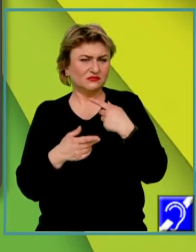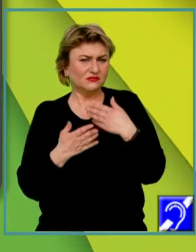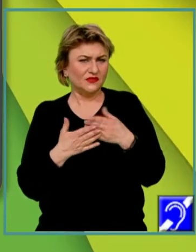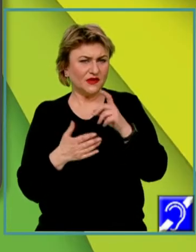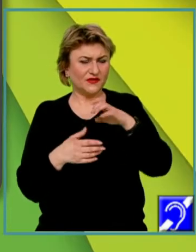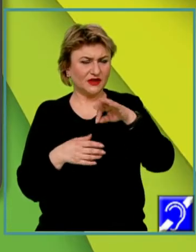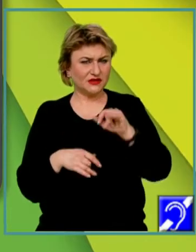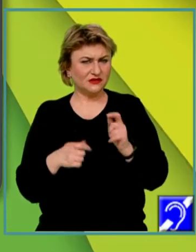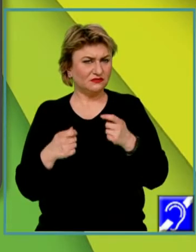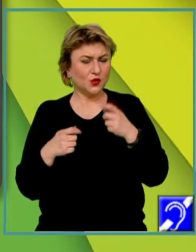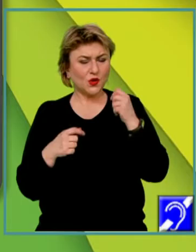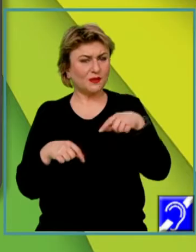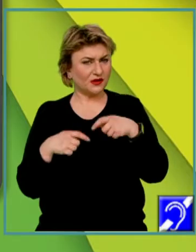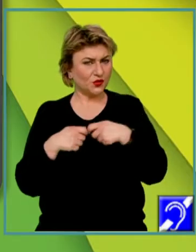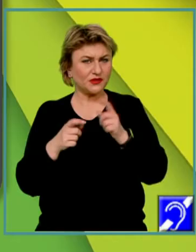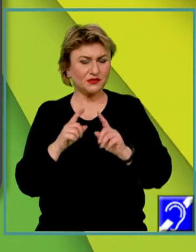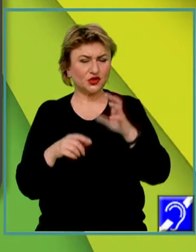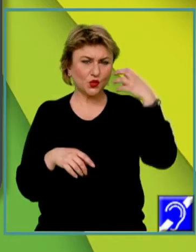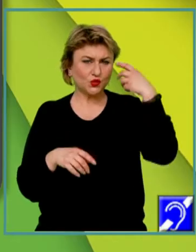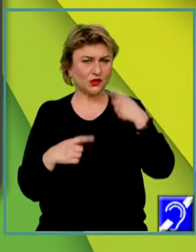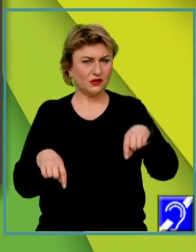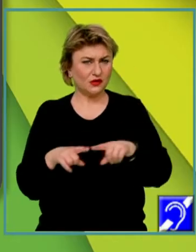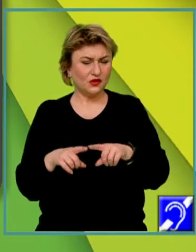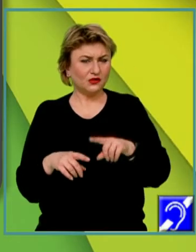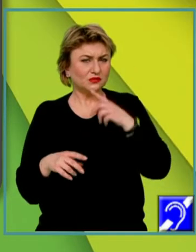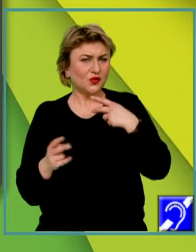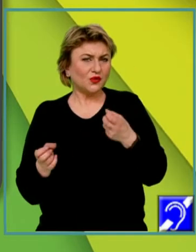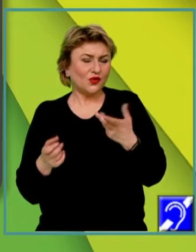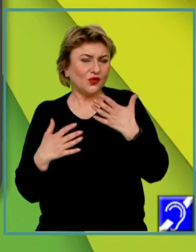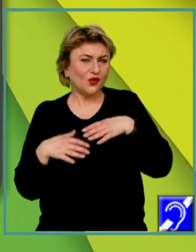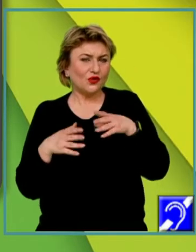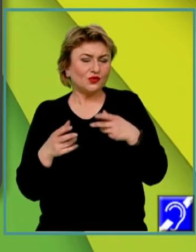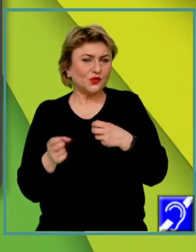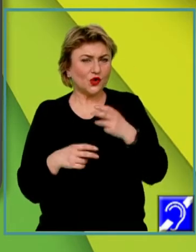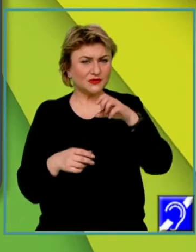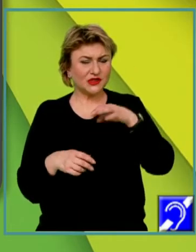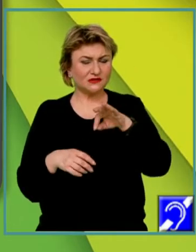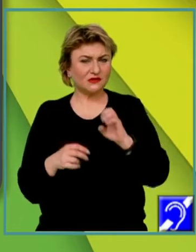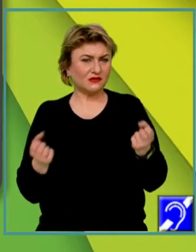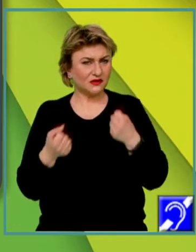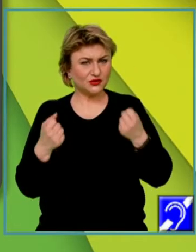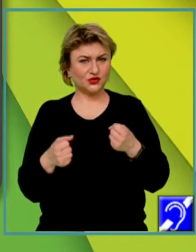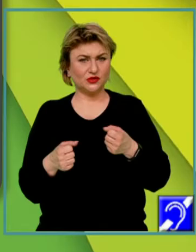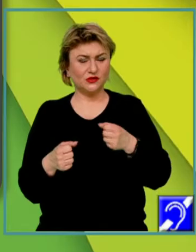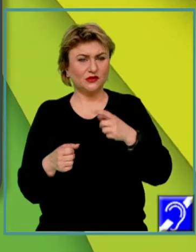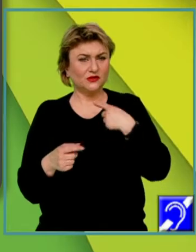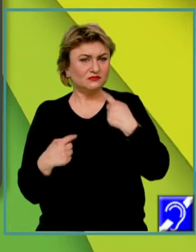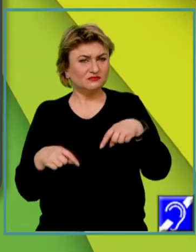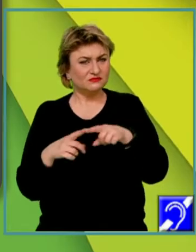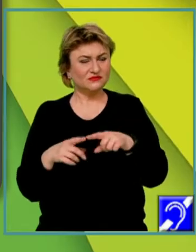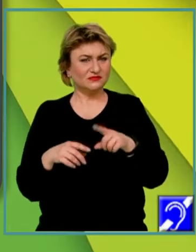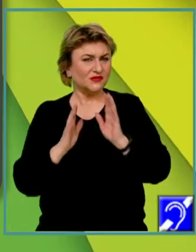ca membri ai grupurilor în funcție de cultura lor, ospitalitate, entuziasm, hărnicie, convingerile lor